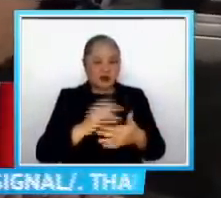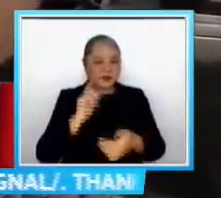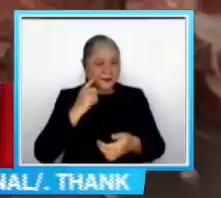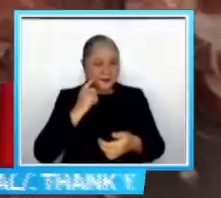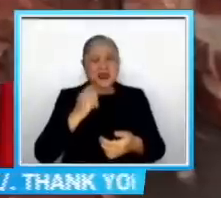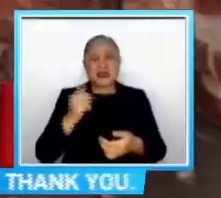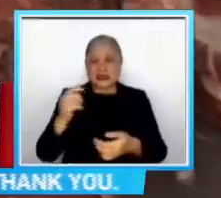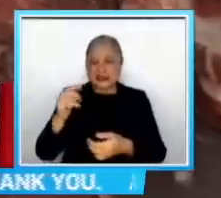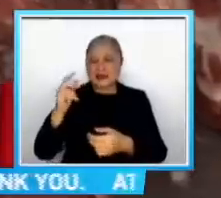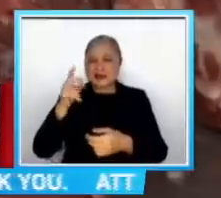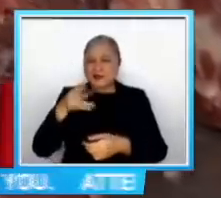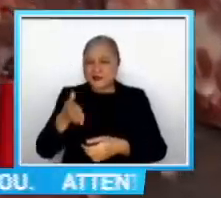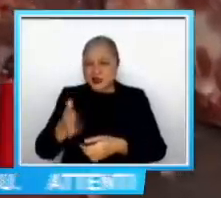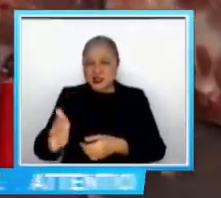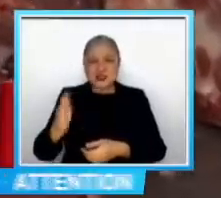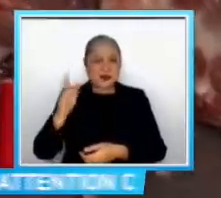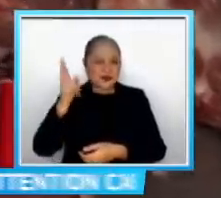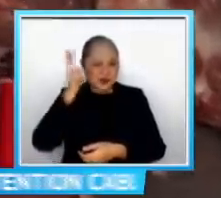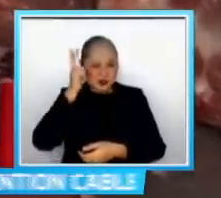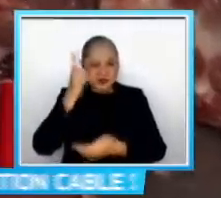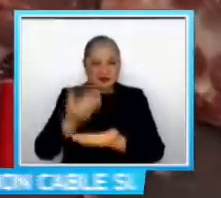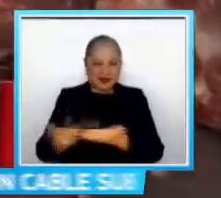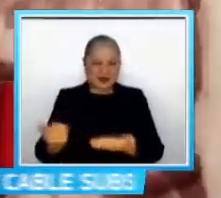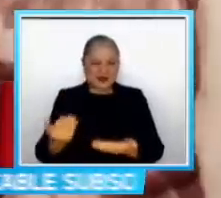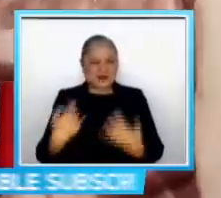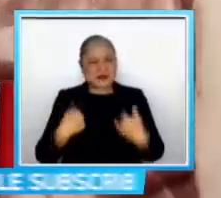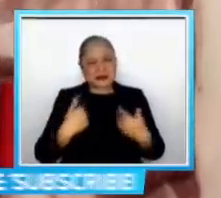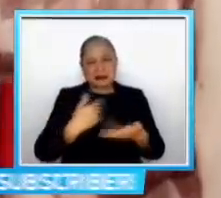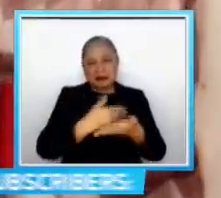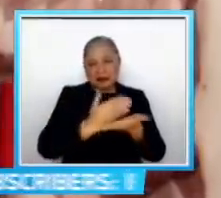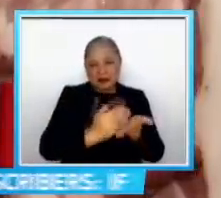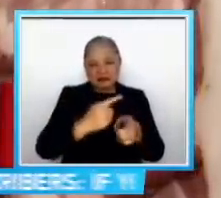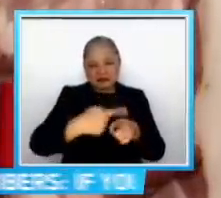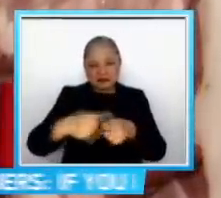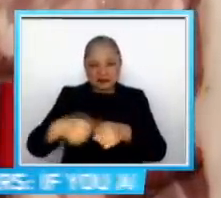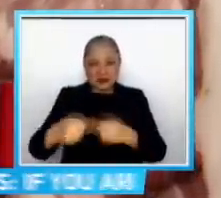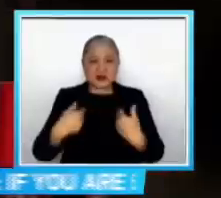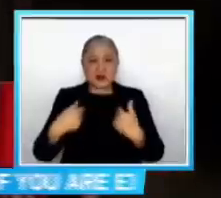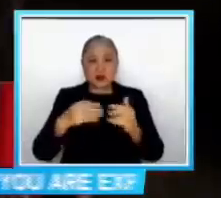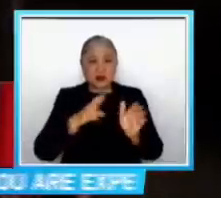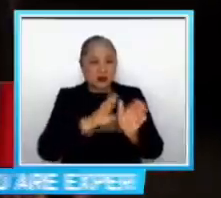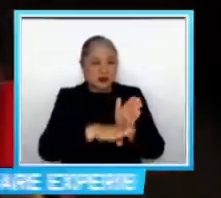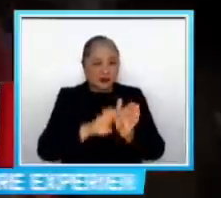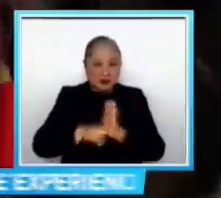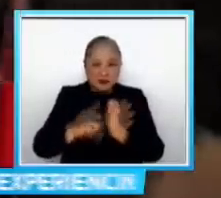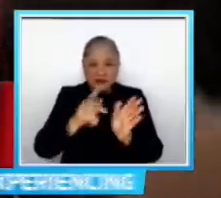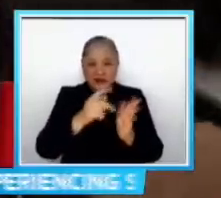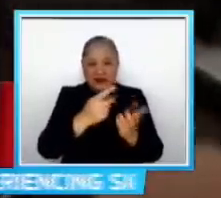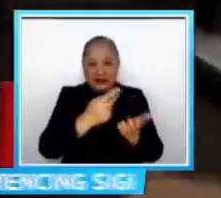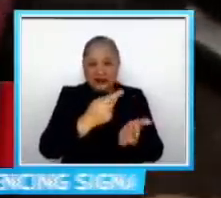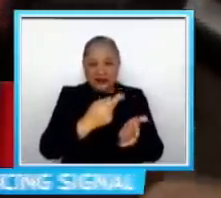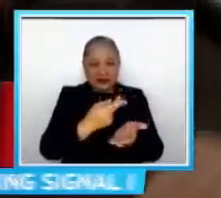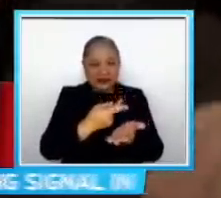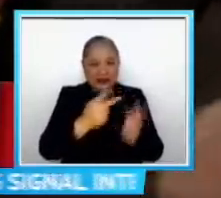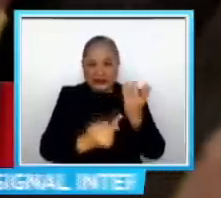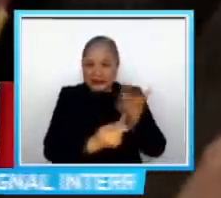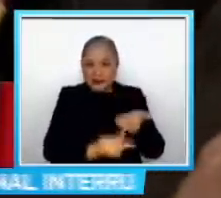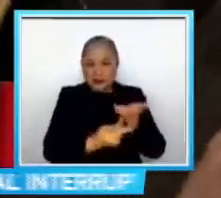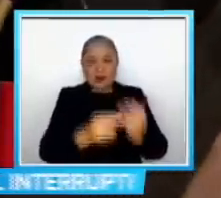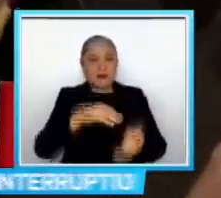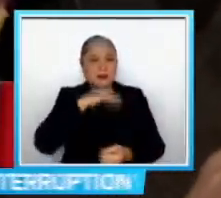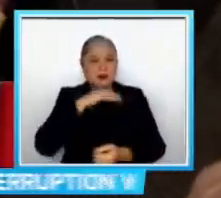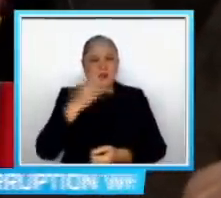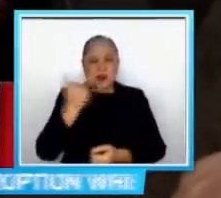bibilhin niya Partida, bagya pang nagmura ang presyo ng kada kilo ng baboy Kailangan kasing pagkasyahin ang dalang